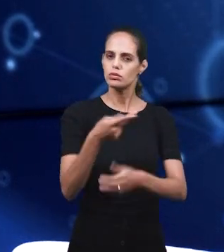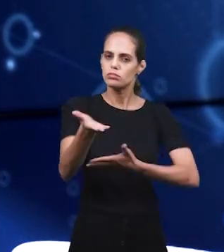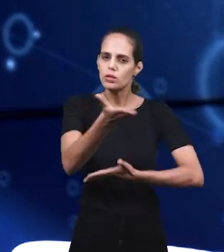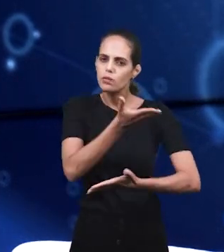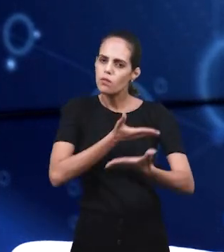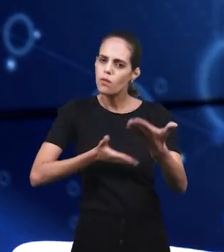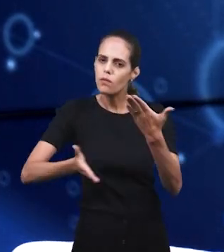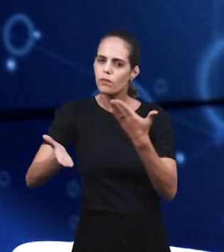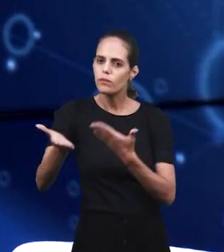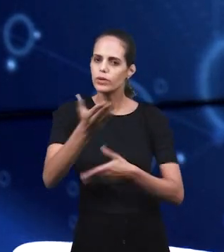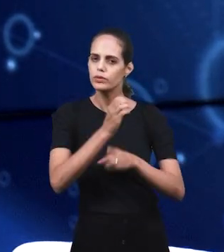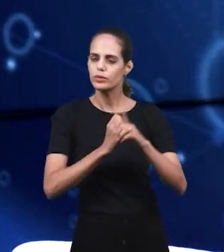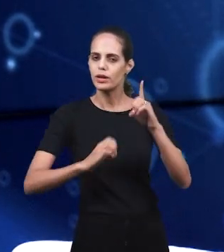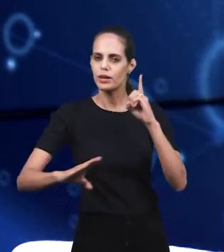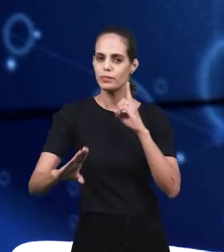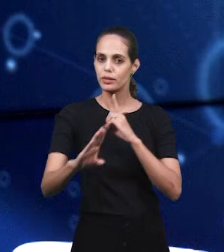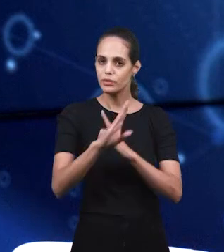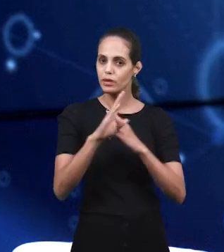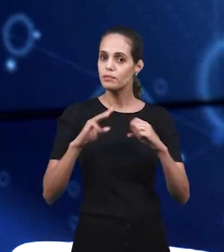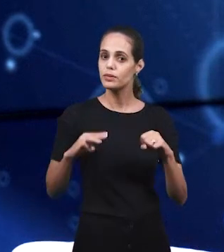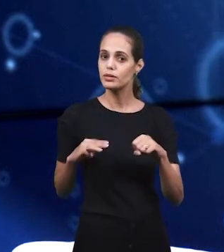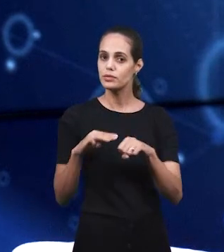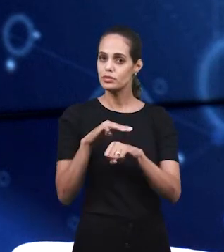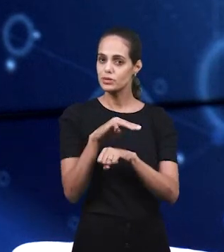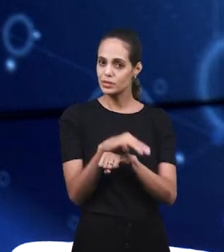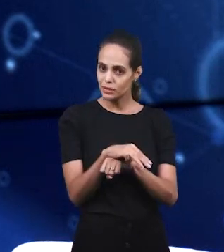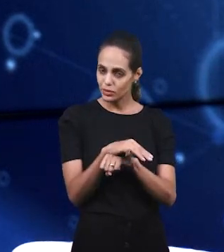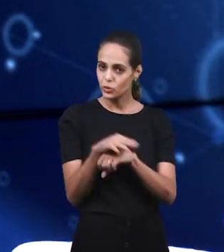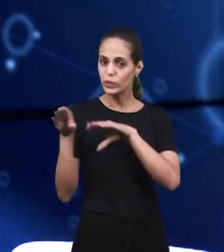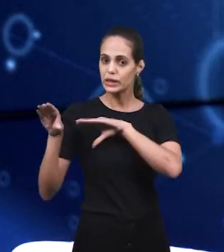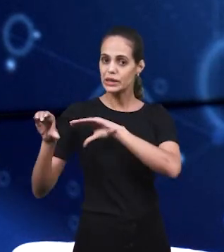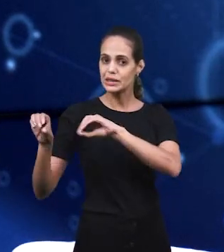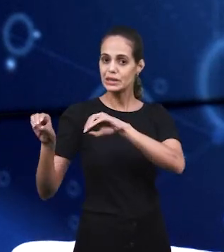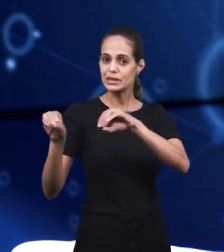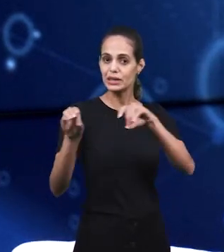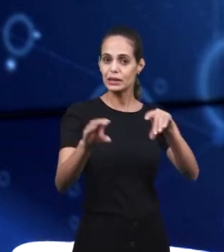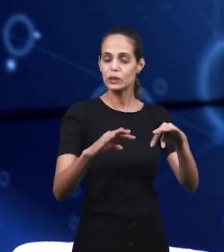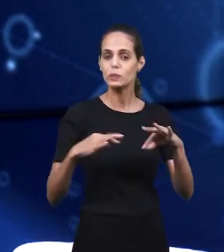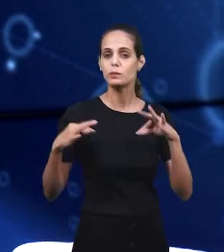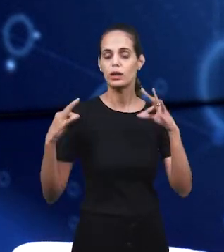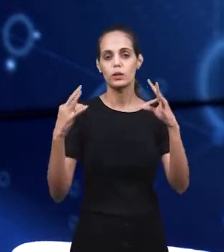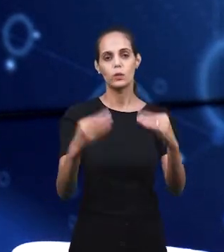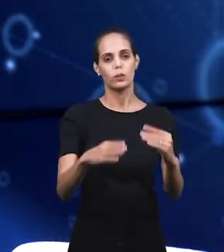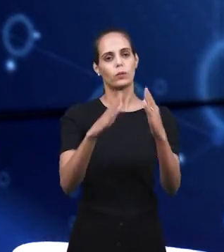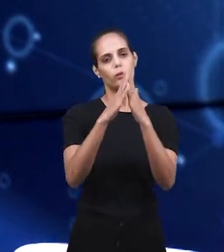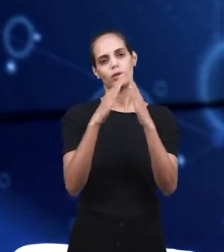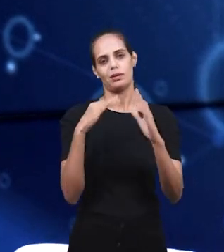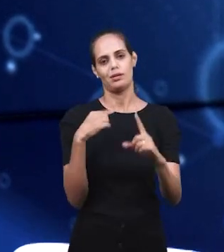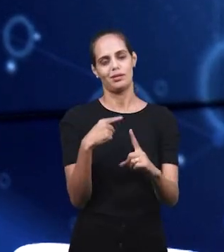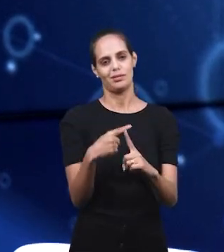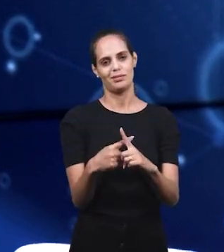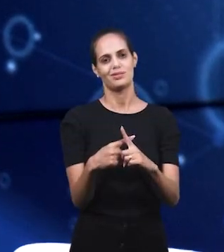школе, они передают воскресную школу для всей церкви, и мы рады, и